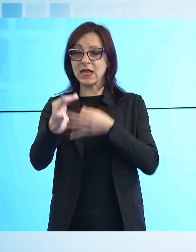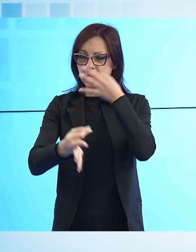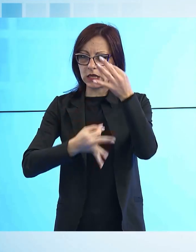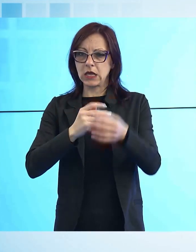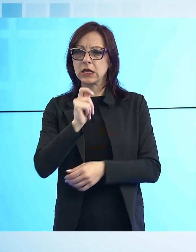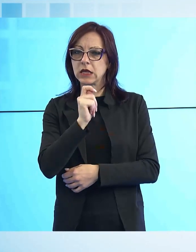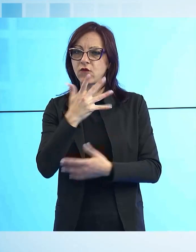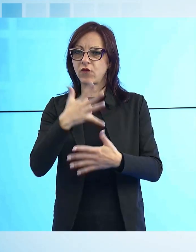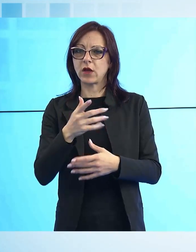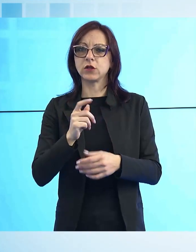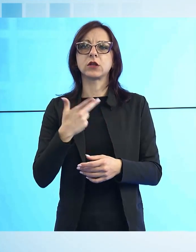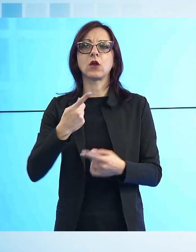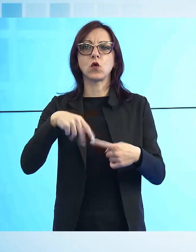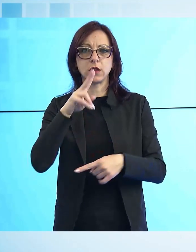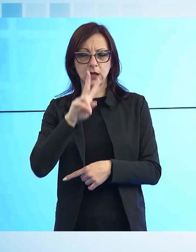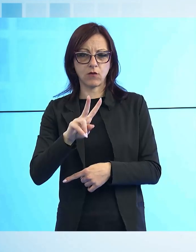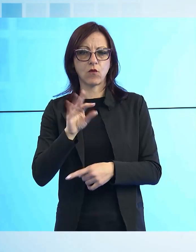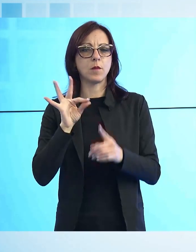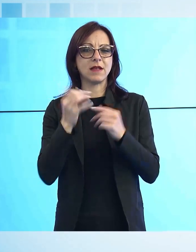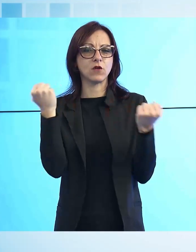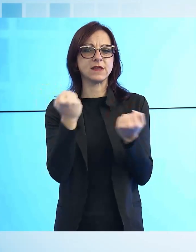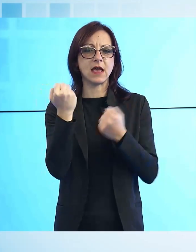microfoni sul servizio reso alla collettività.